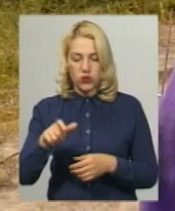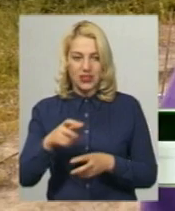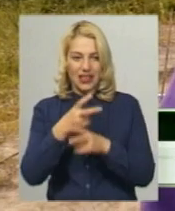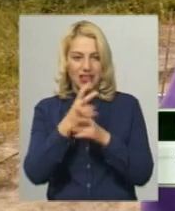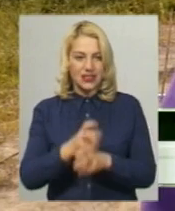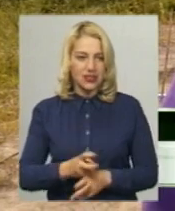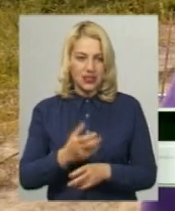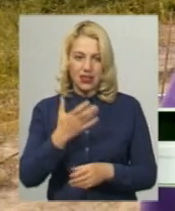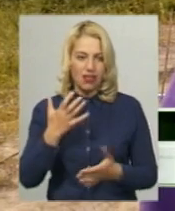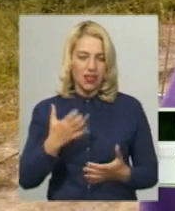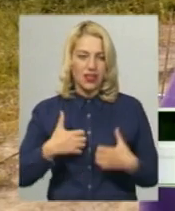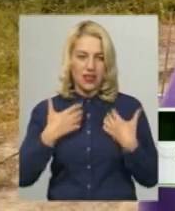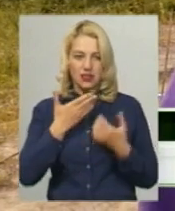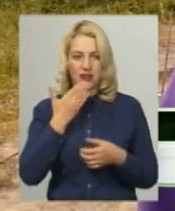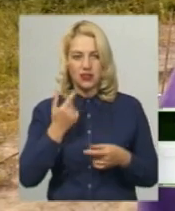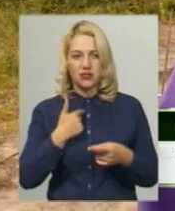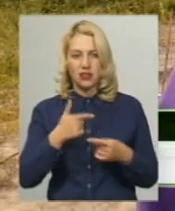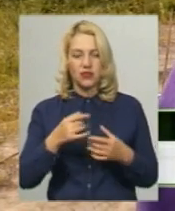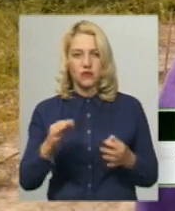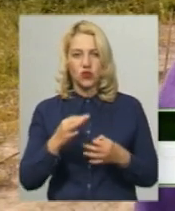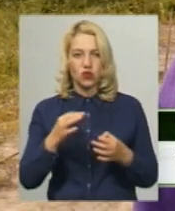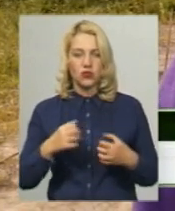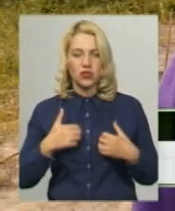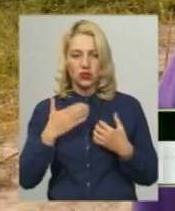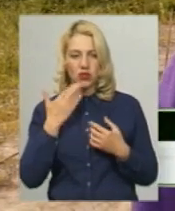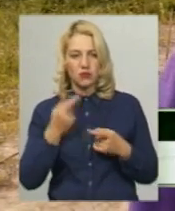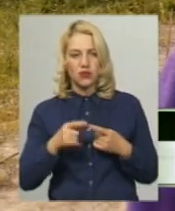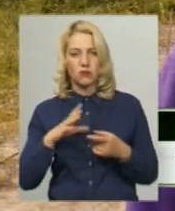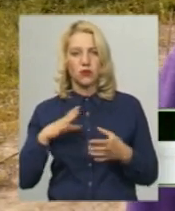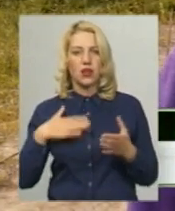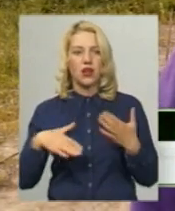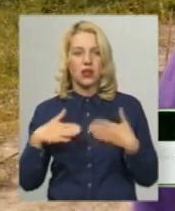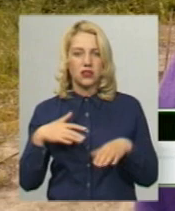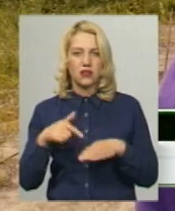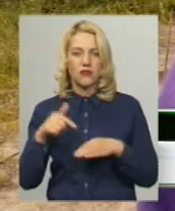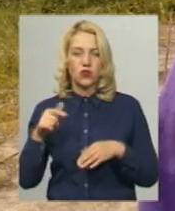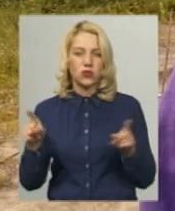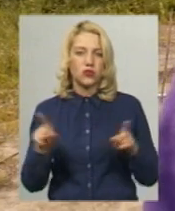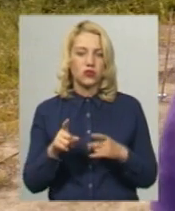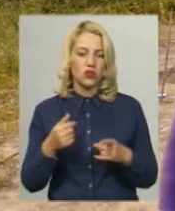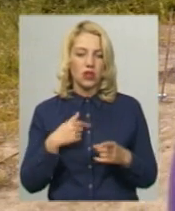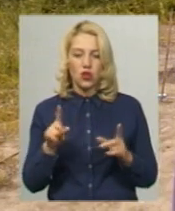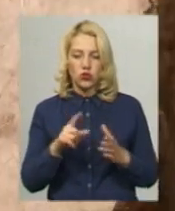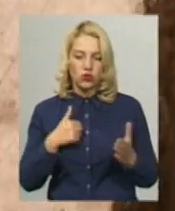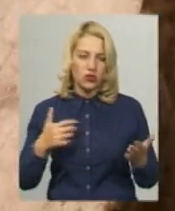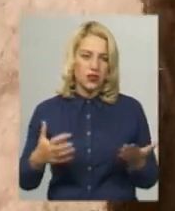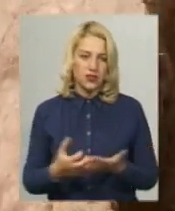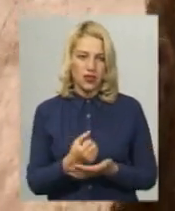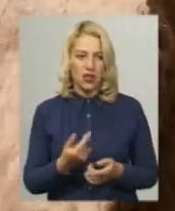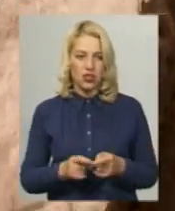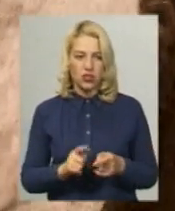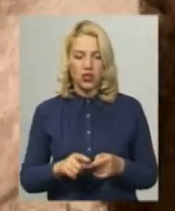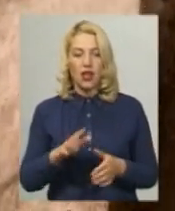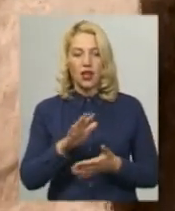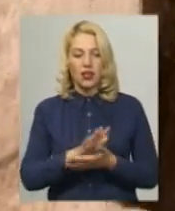Нормальне відчуття, нічого страшного. Це було радісне відчуття, що я щось знайшла. Далі людський